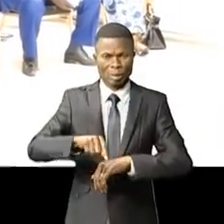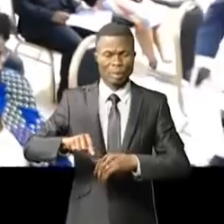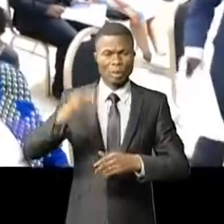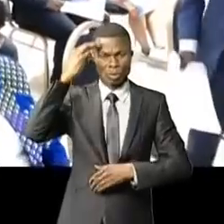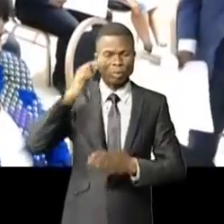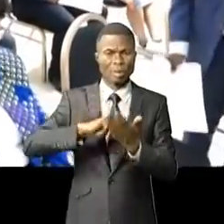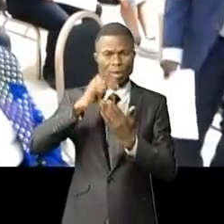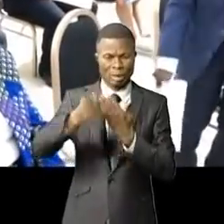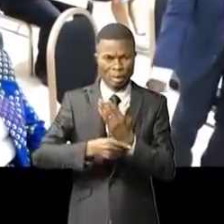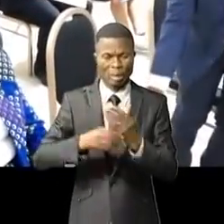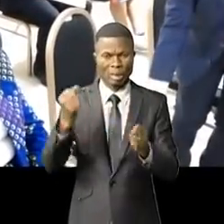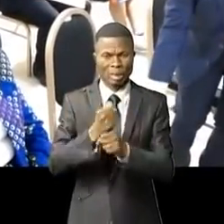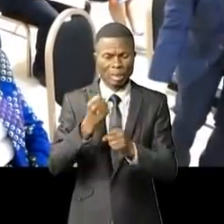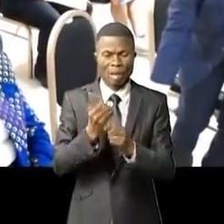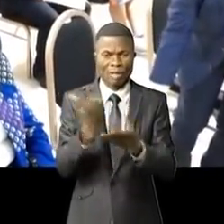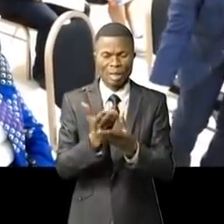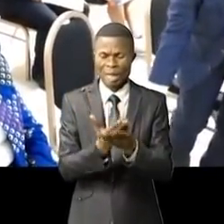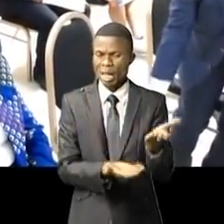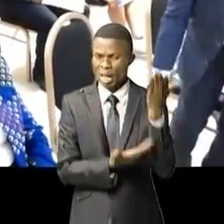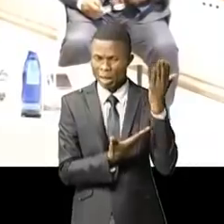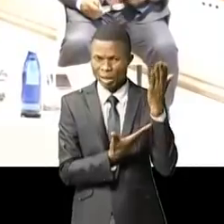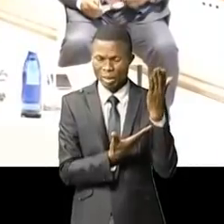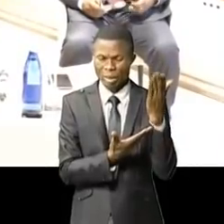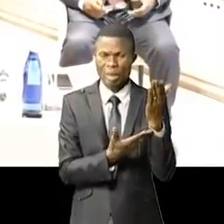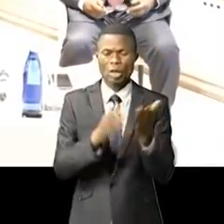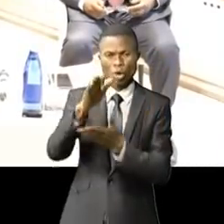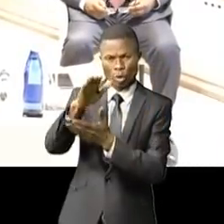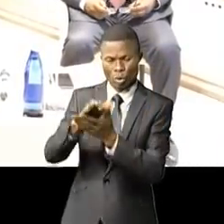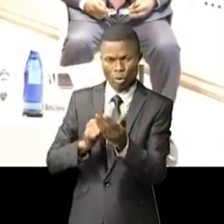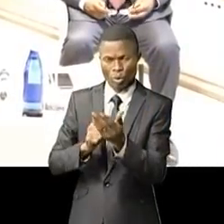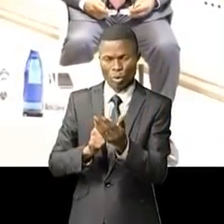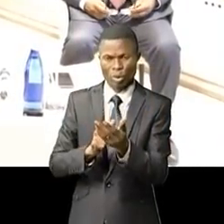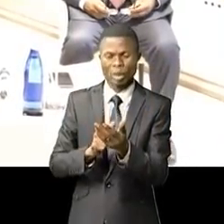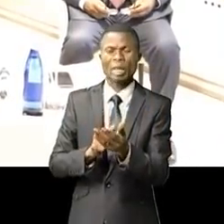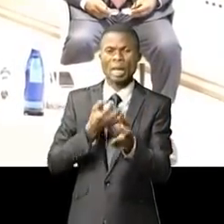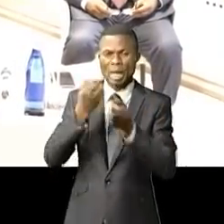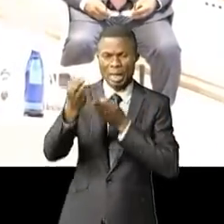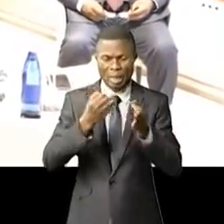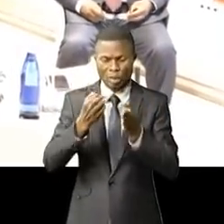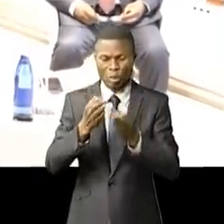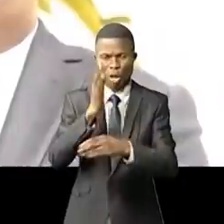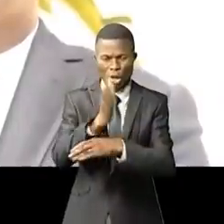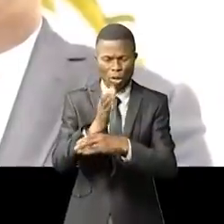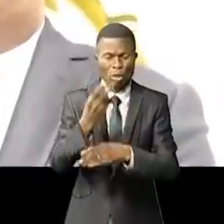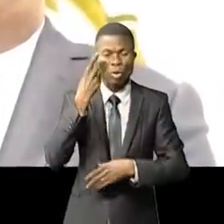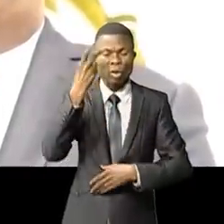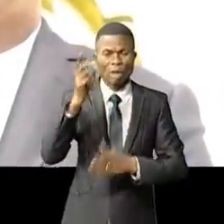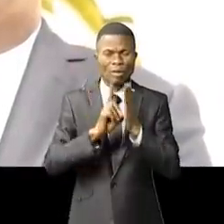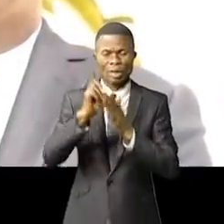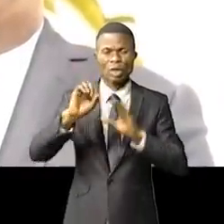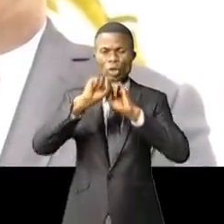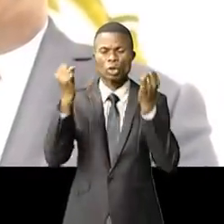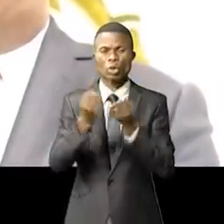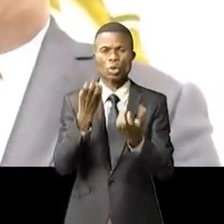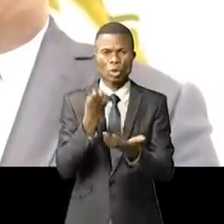auront à produire un document stratégique des références devant définir et orienter la vision du développement socio